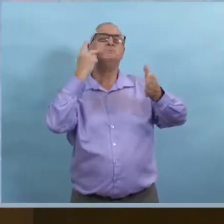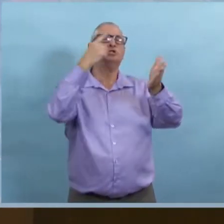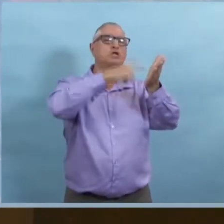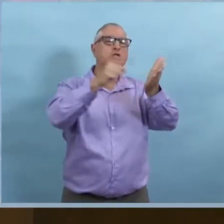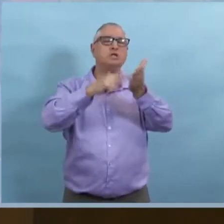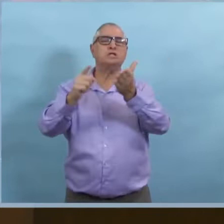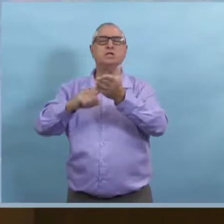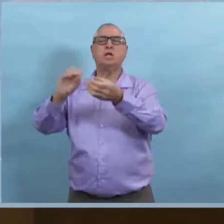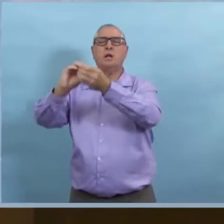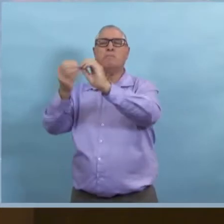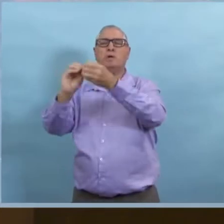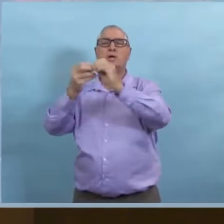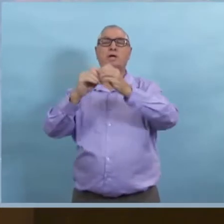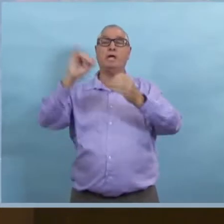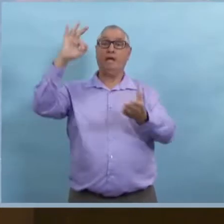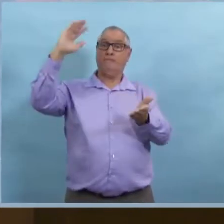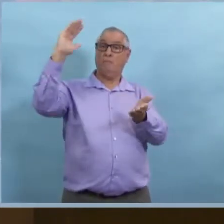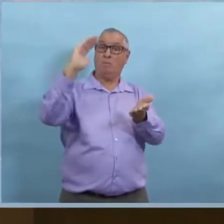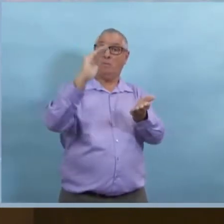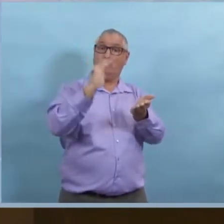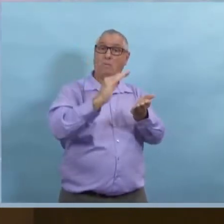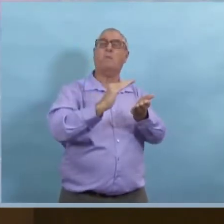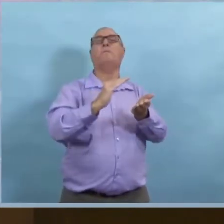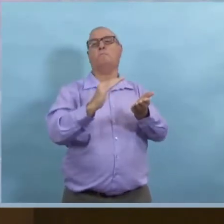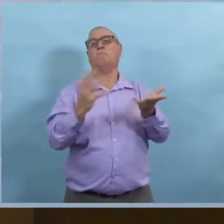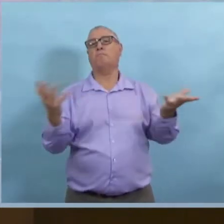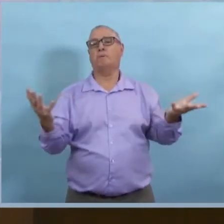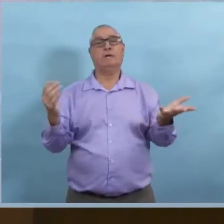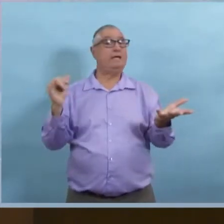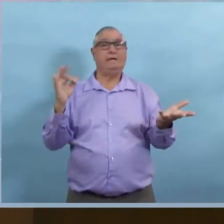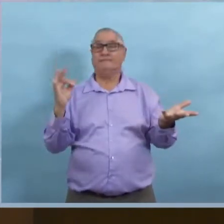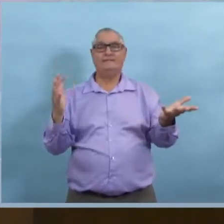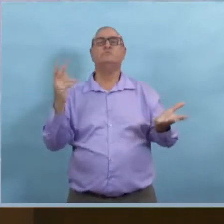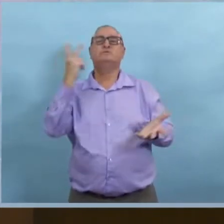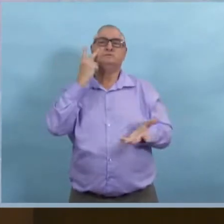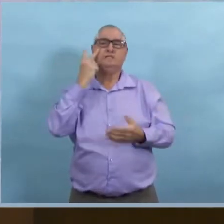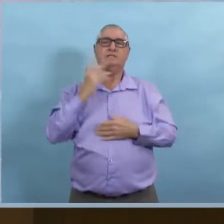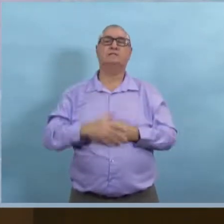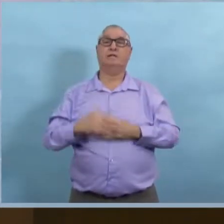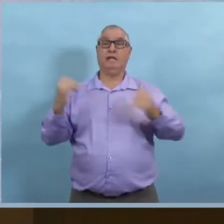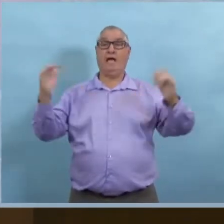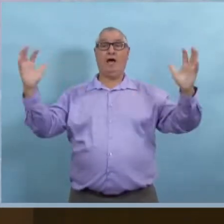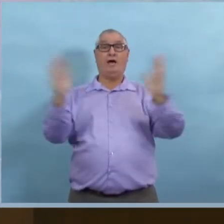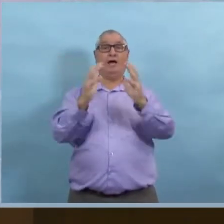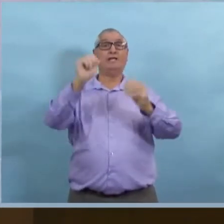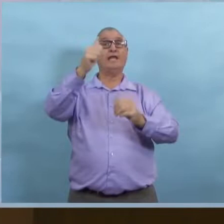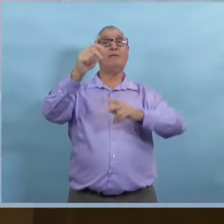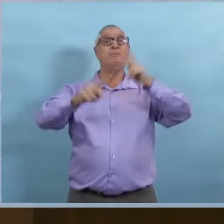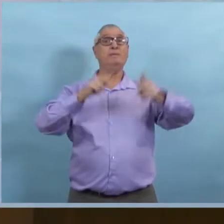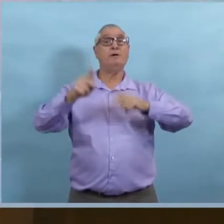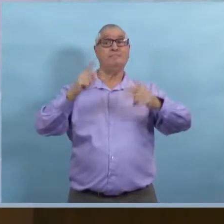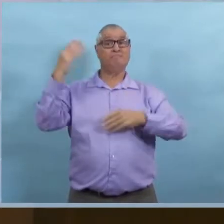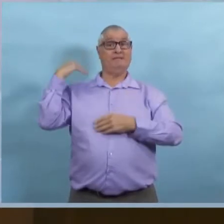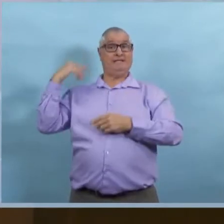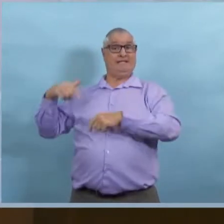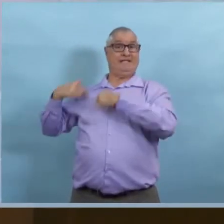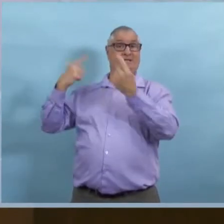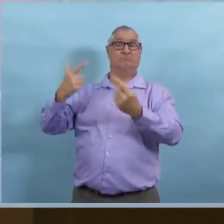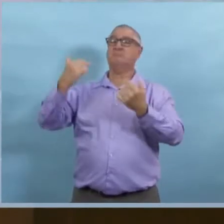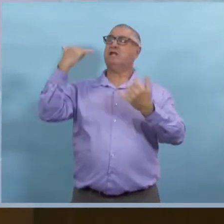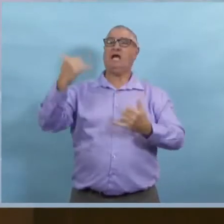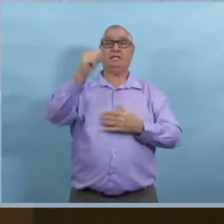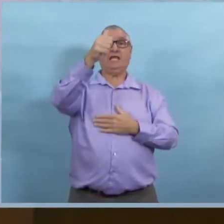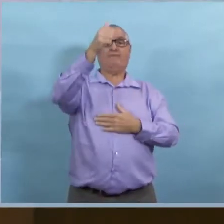semaines. On réévaluera à ce moment-là. Alors, la taille des regroupements va être réduite de 10 à 5 personnes. Cela veut dire qu